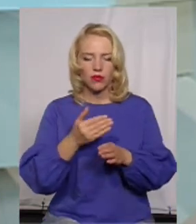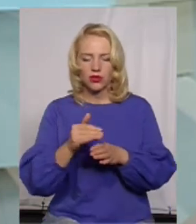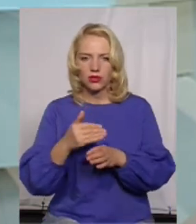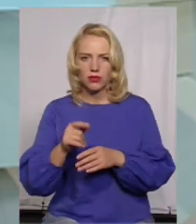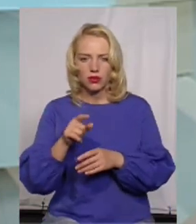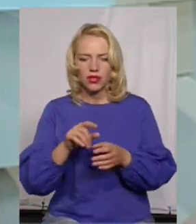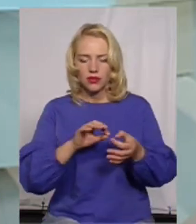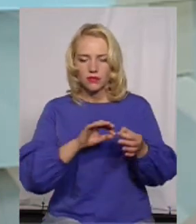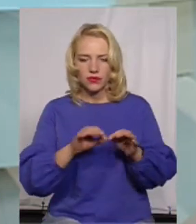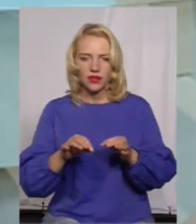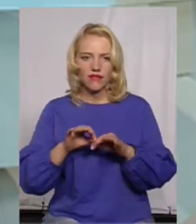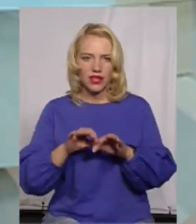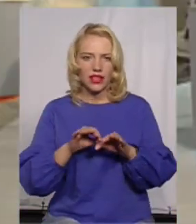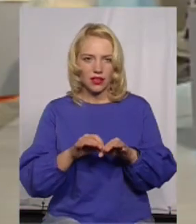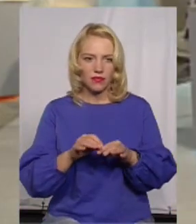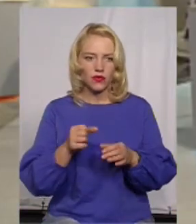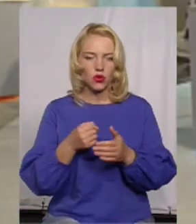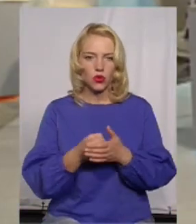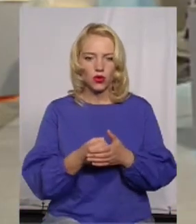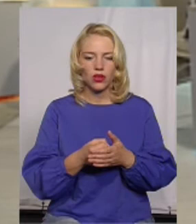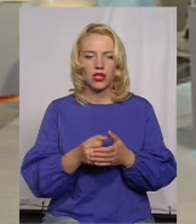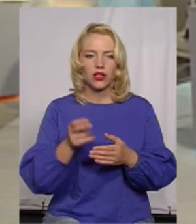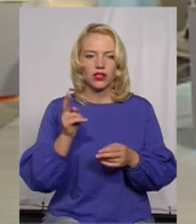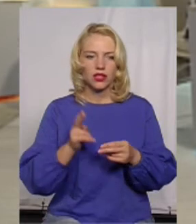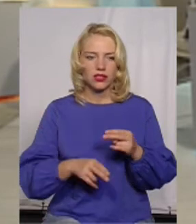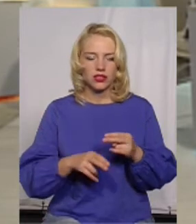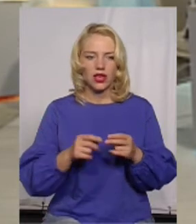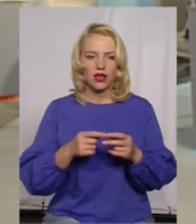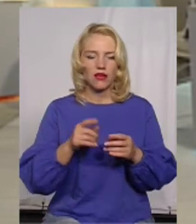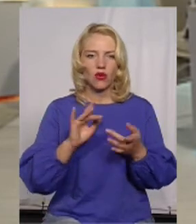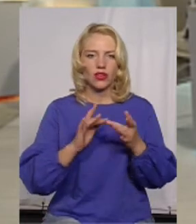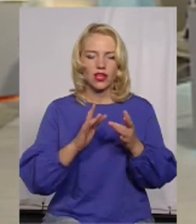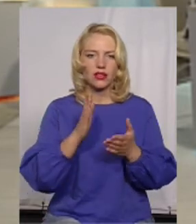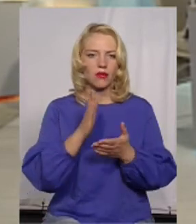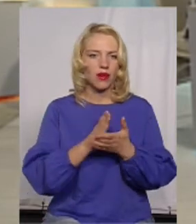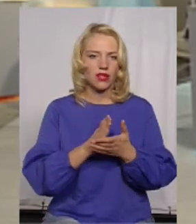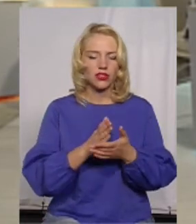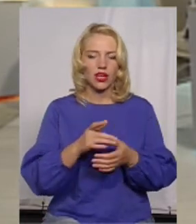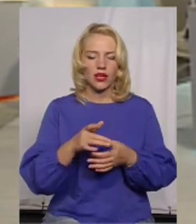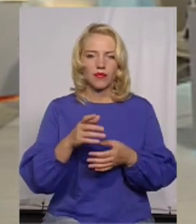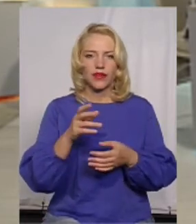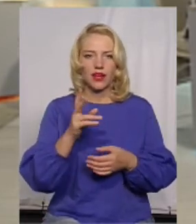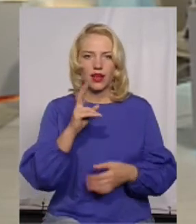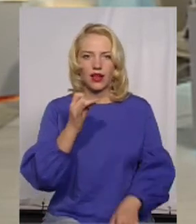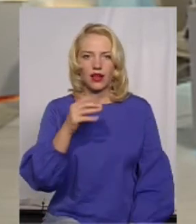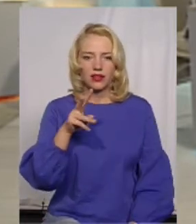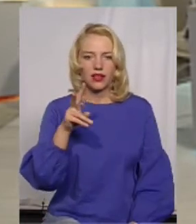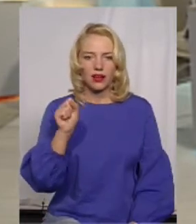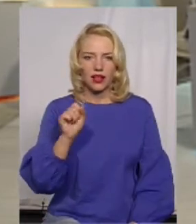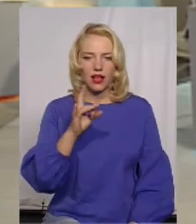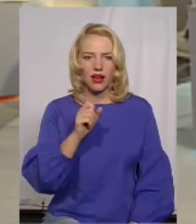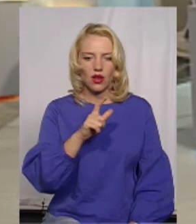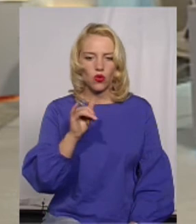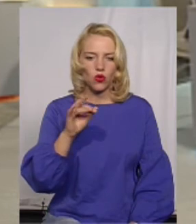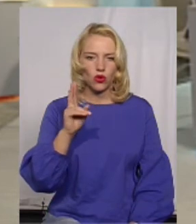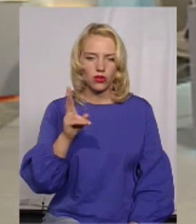веде по кожному пункту до кінцевої оплати. Тобто, ти онлайн, маючи картковий рахунок, ти можеш онлайн